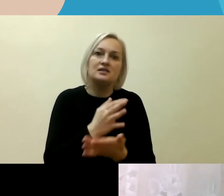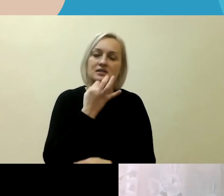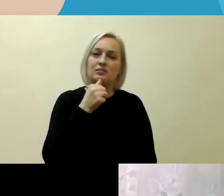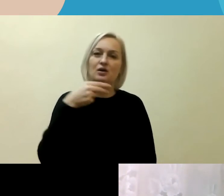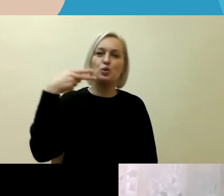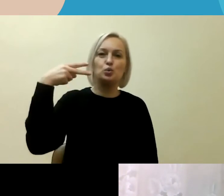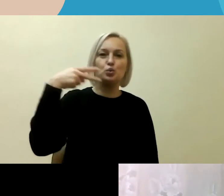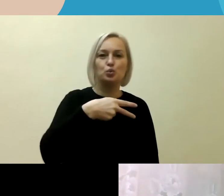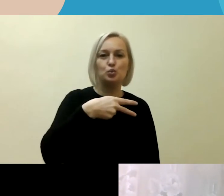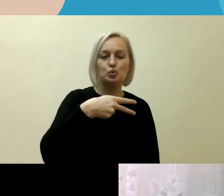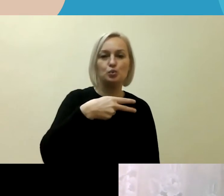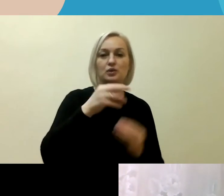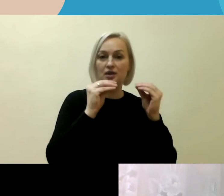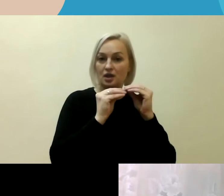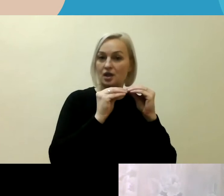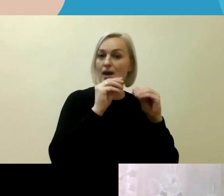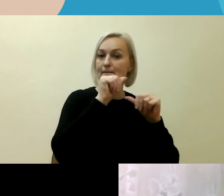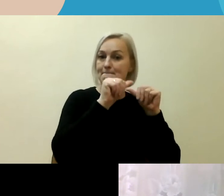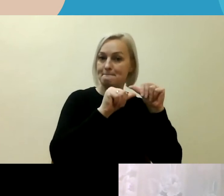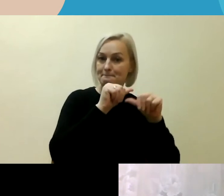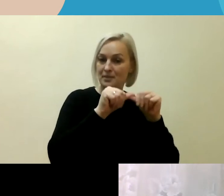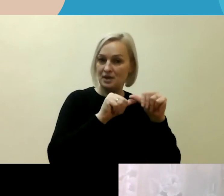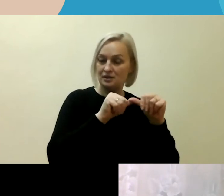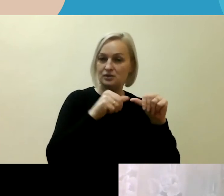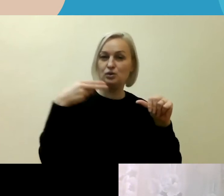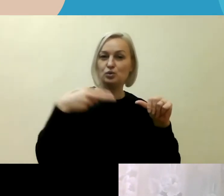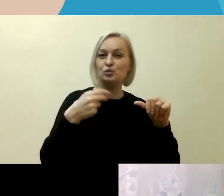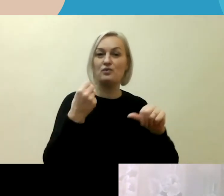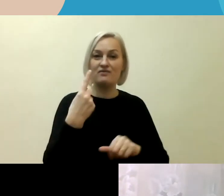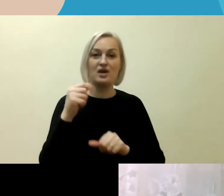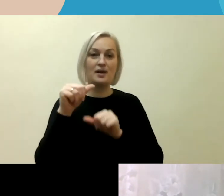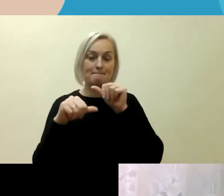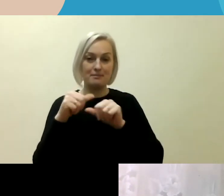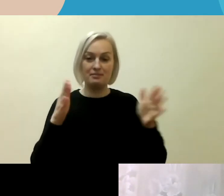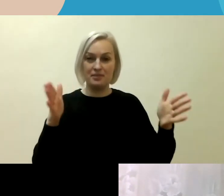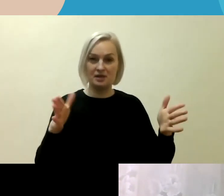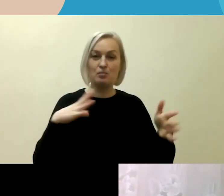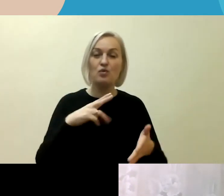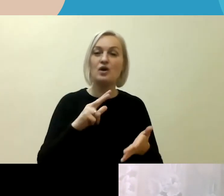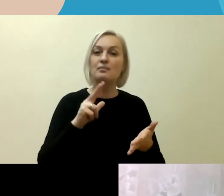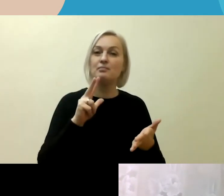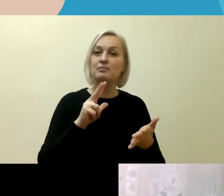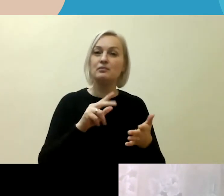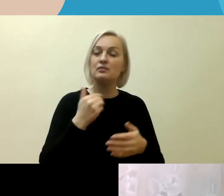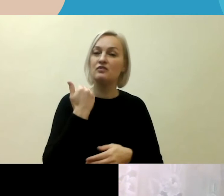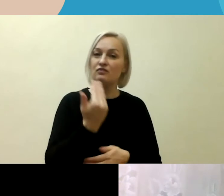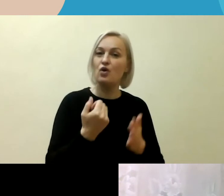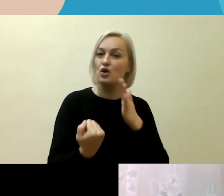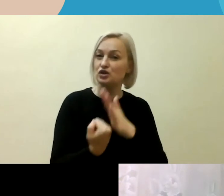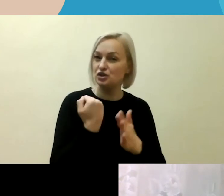metais, 2011 buvo priimtas dėl smurto artimo